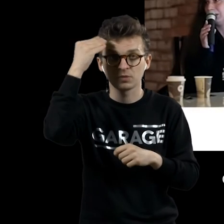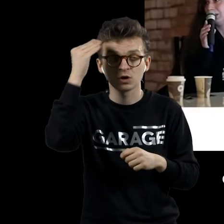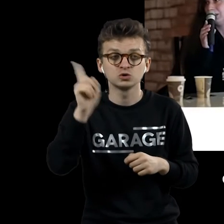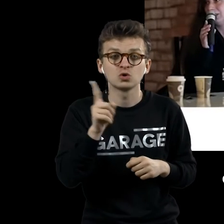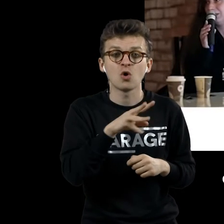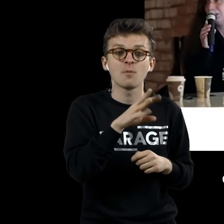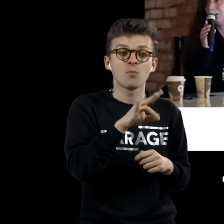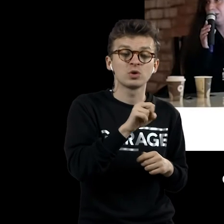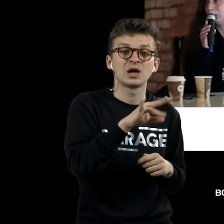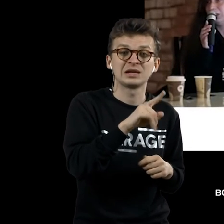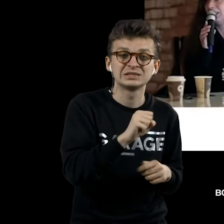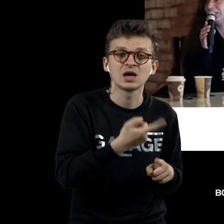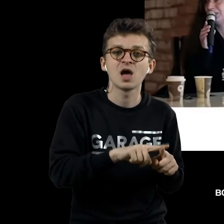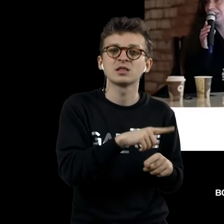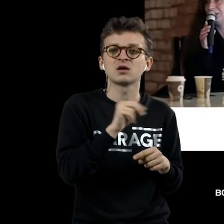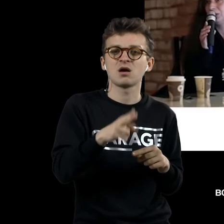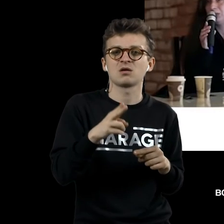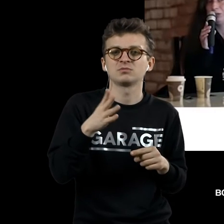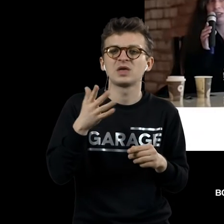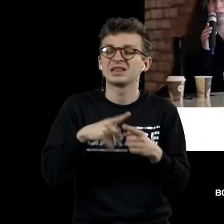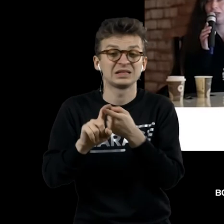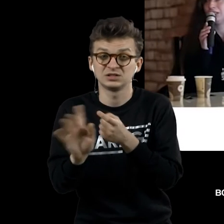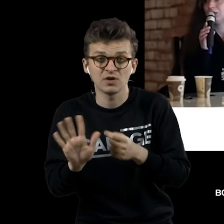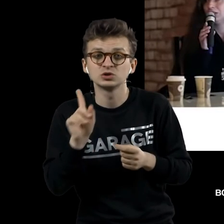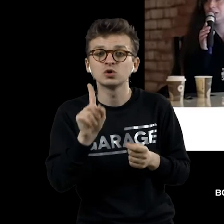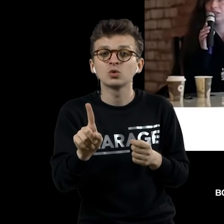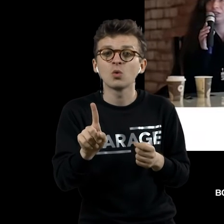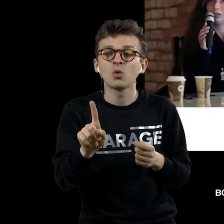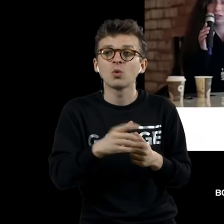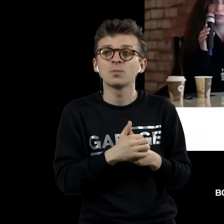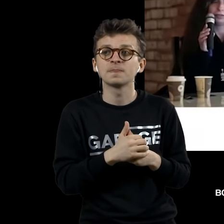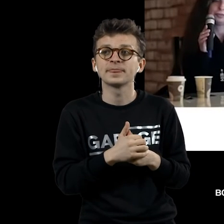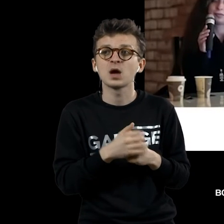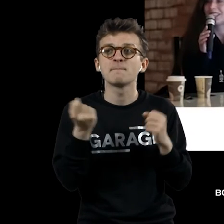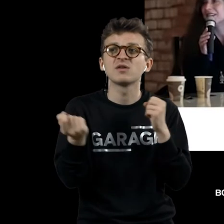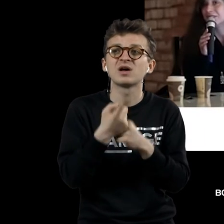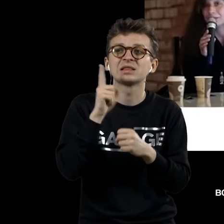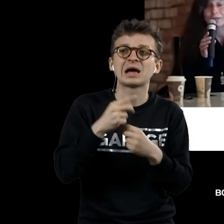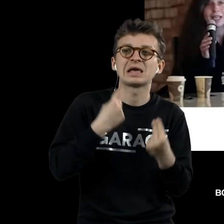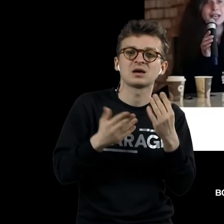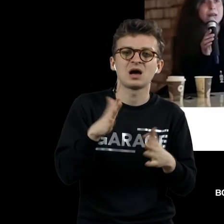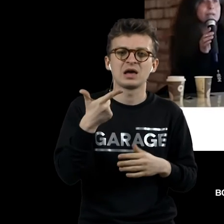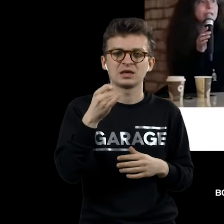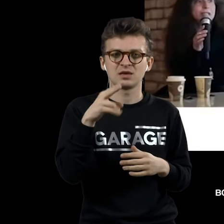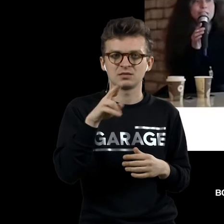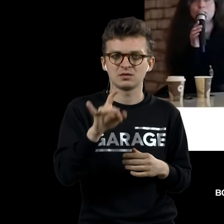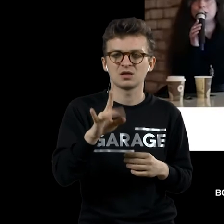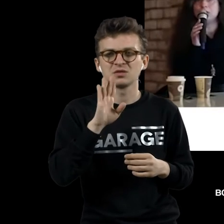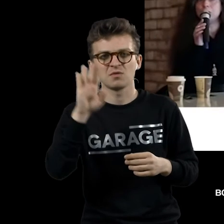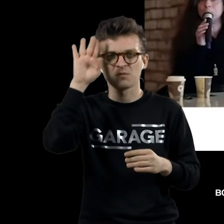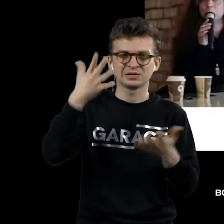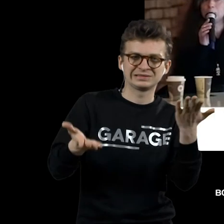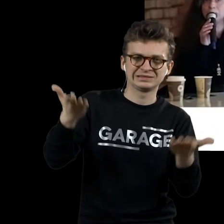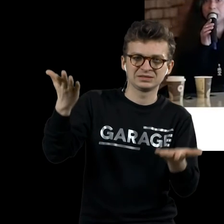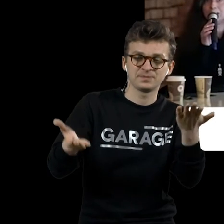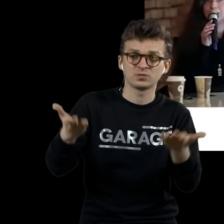это портрет Леонардо да Винчи. Это не связано, но тем не менее появляется эта игра с гендером. Появляется история,